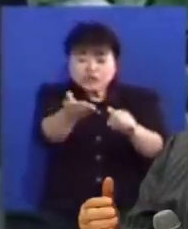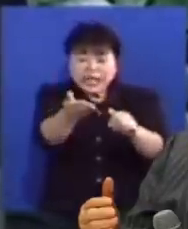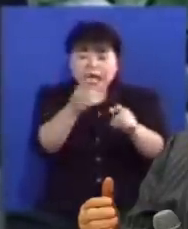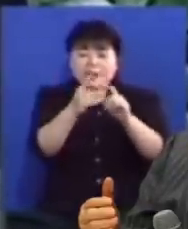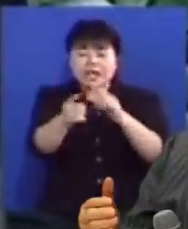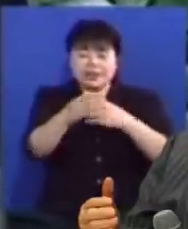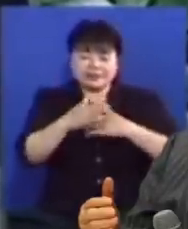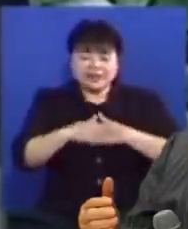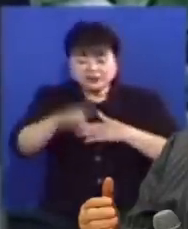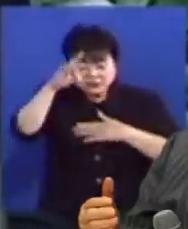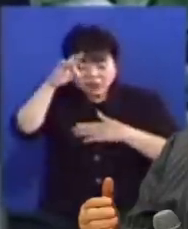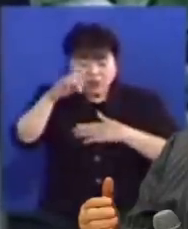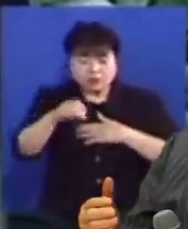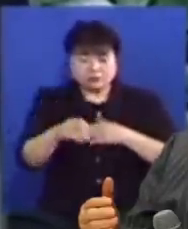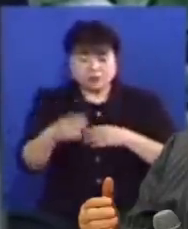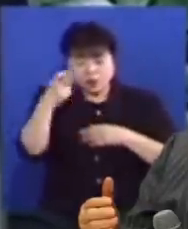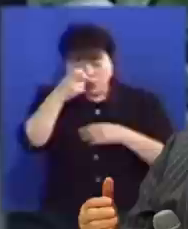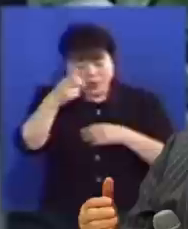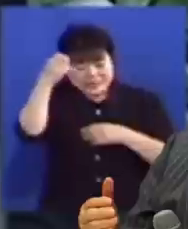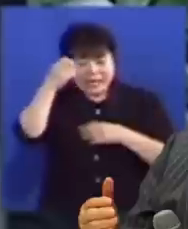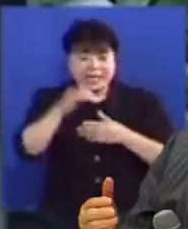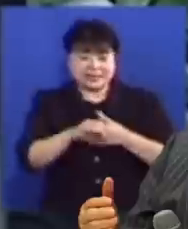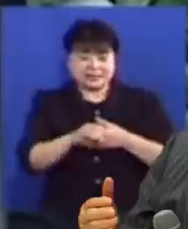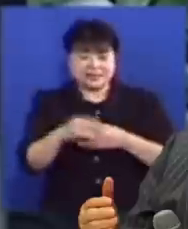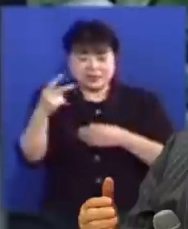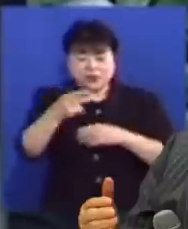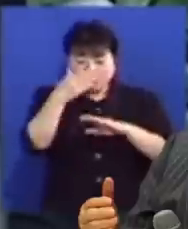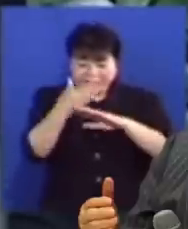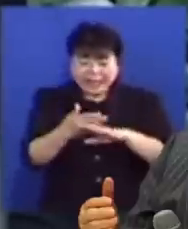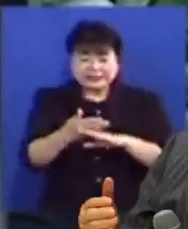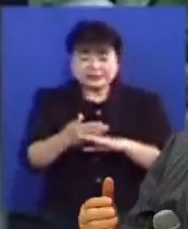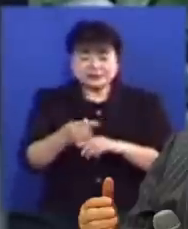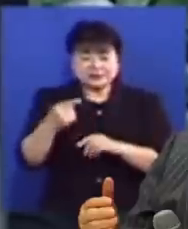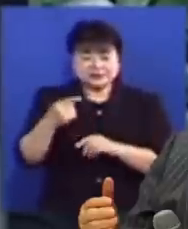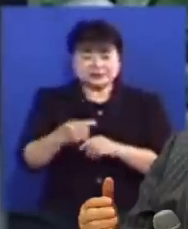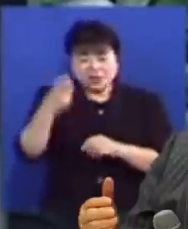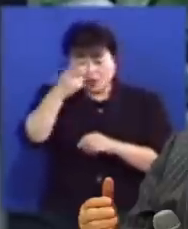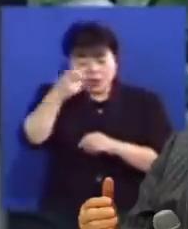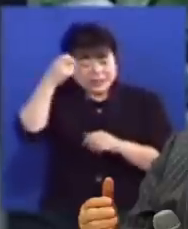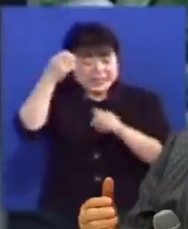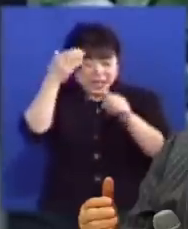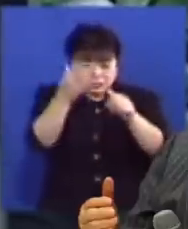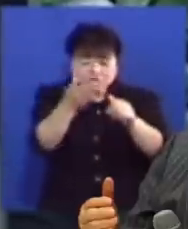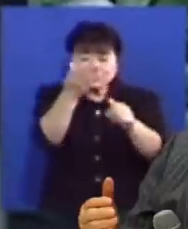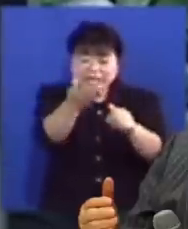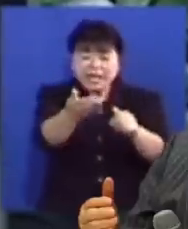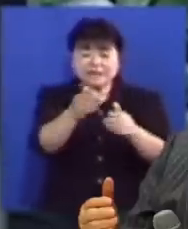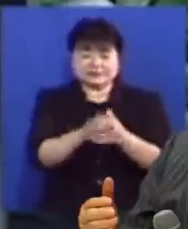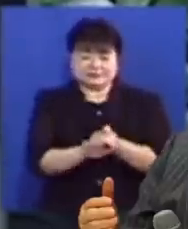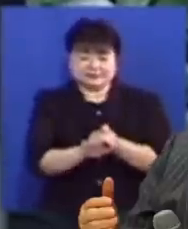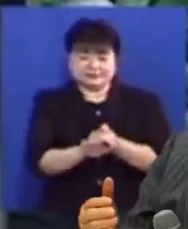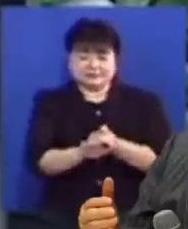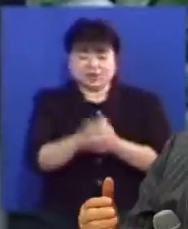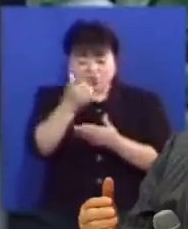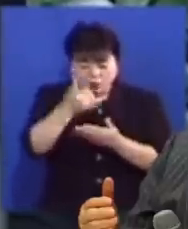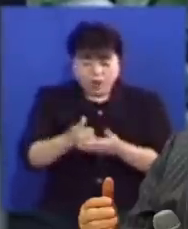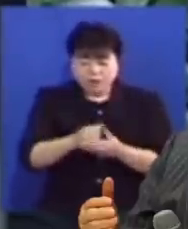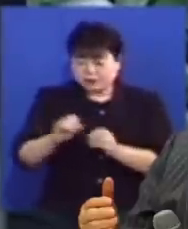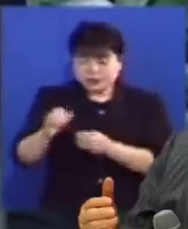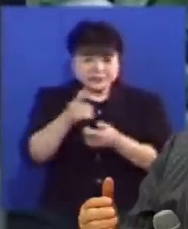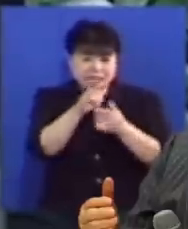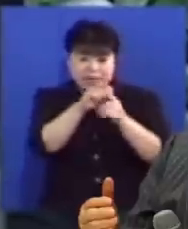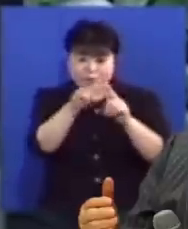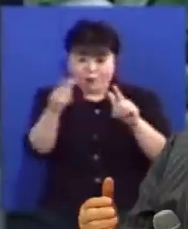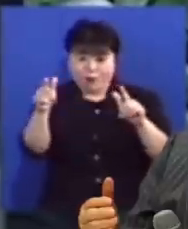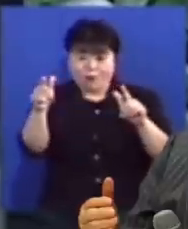말은 나는 처음 보혜사인데 또 다른 보혜사를 너에게 보내주겠다 절대로 너희를 고아와 같이 보내주지 않고